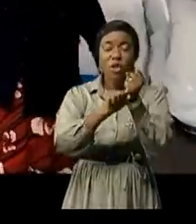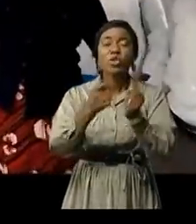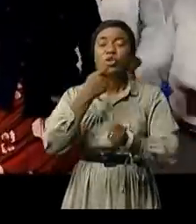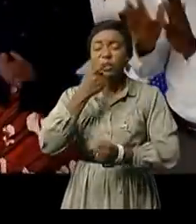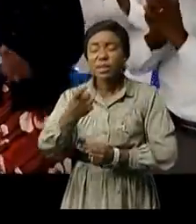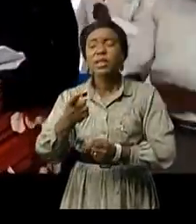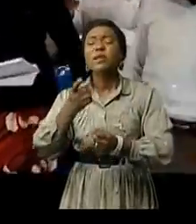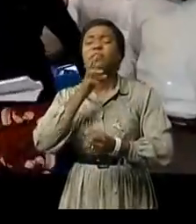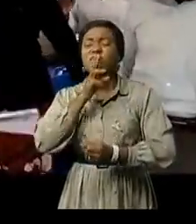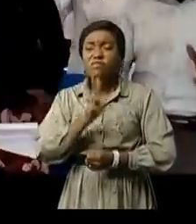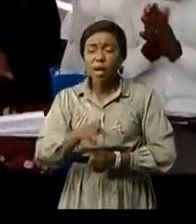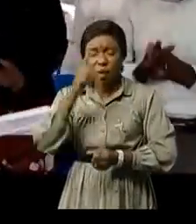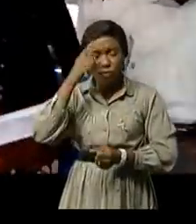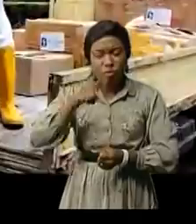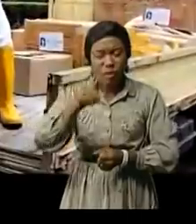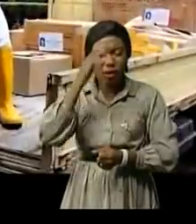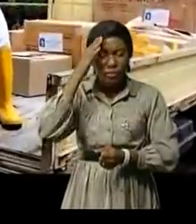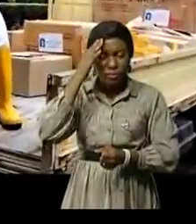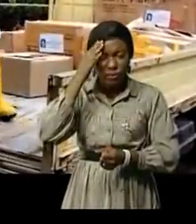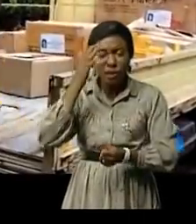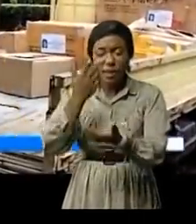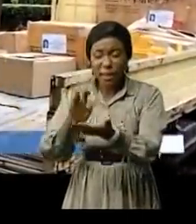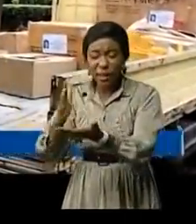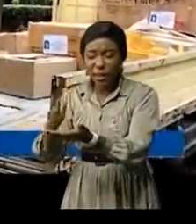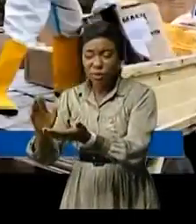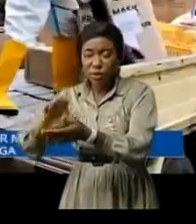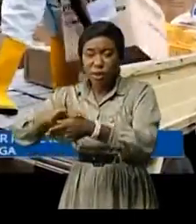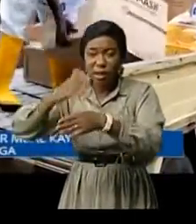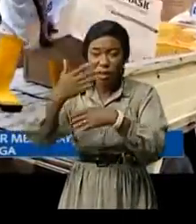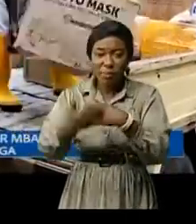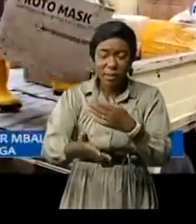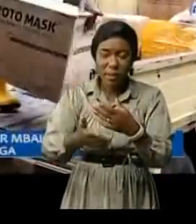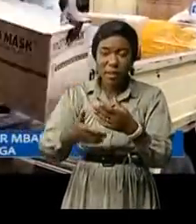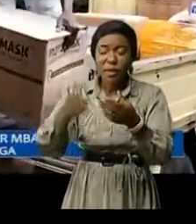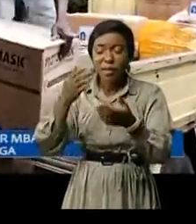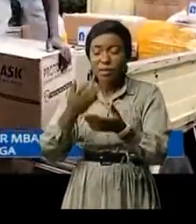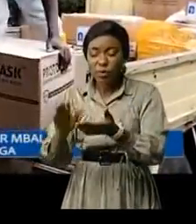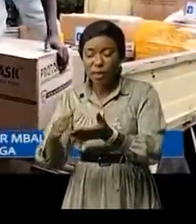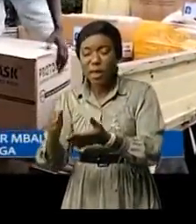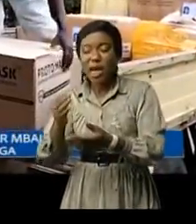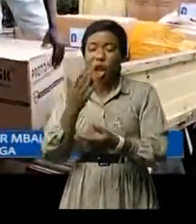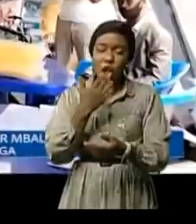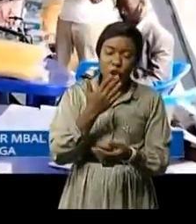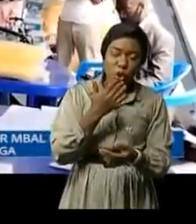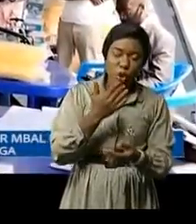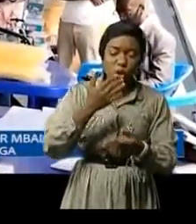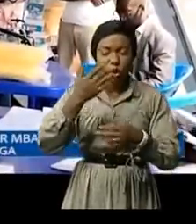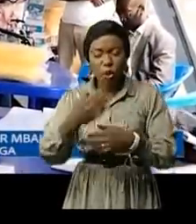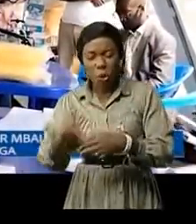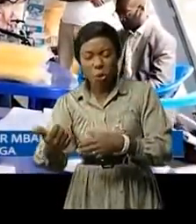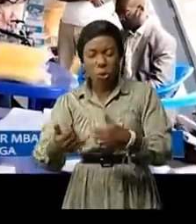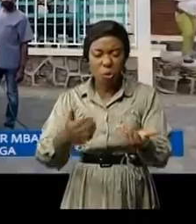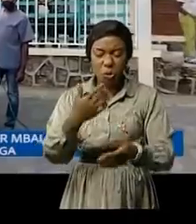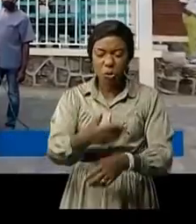de leur reconnaissance Cette remise intervient quelques semaines après celle de vivre et non vivre effectuée en faveur des